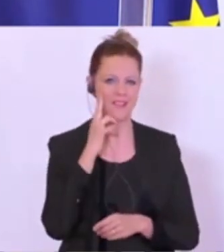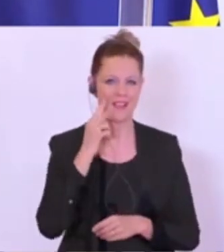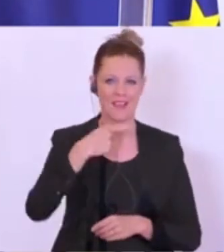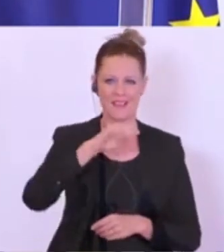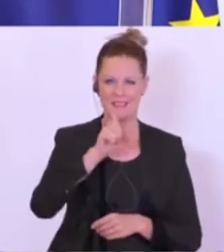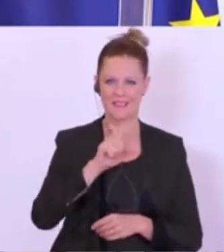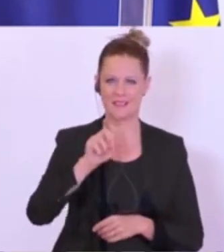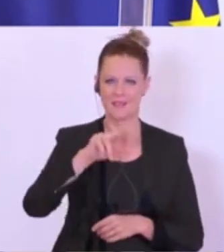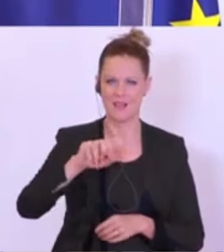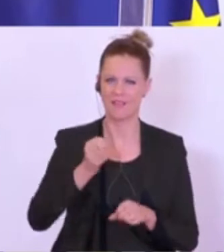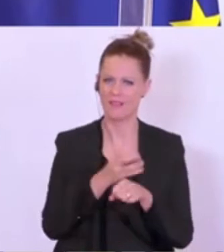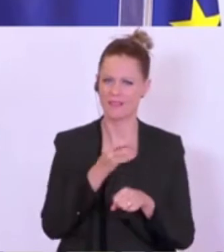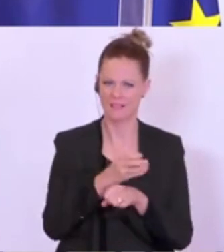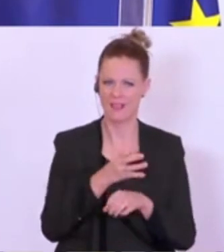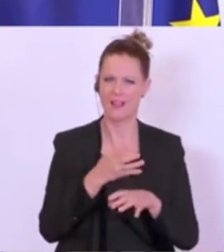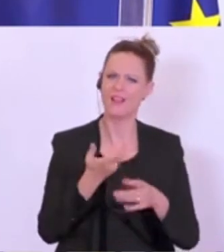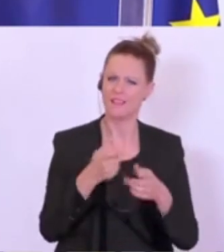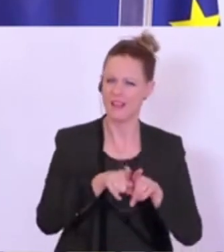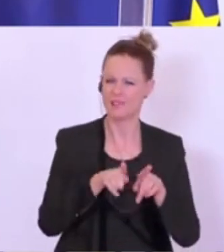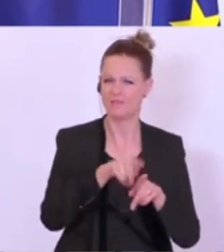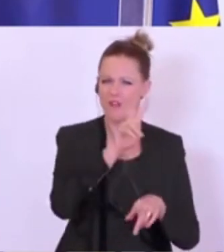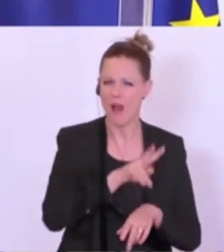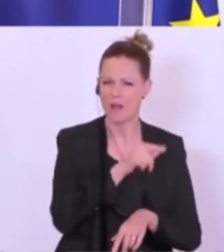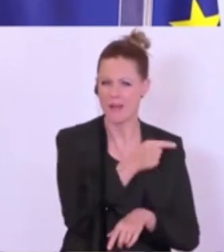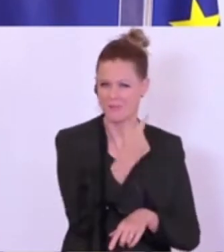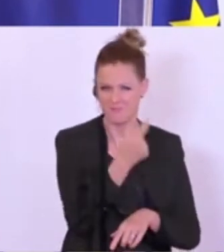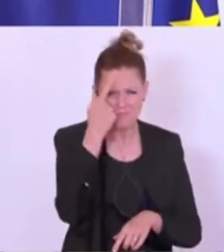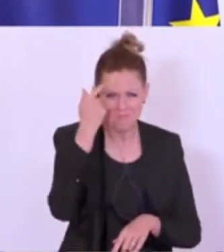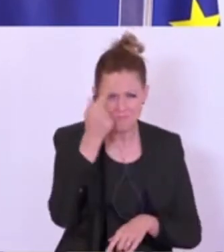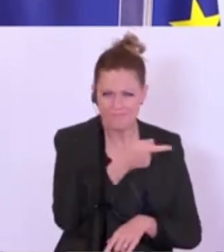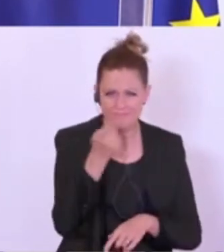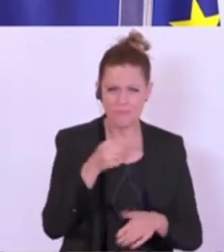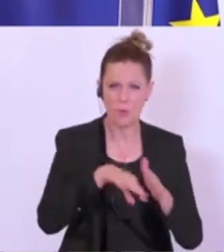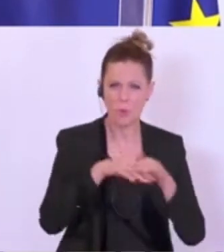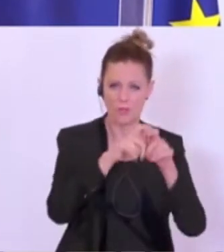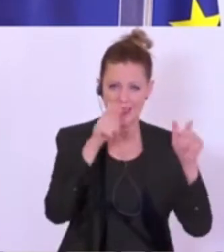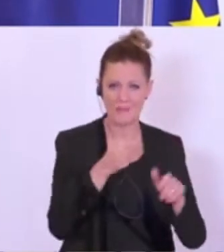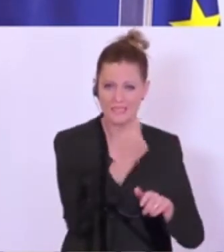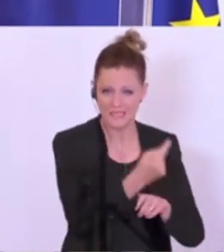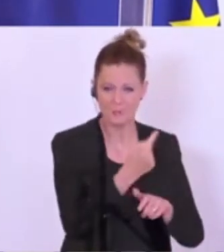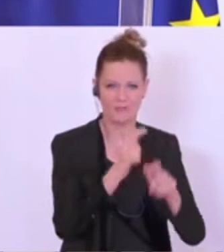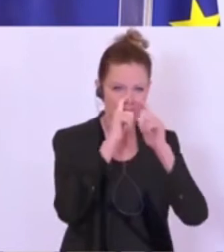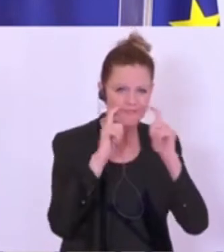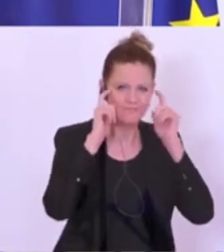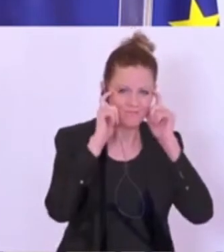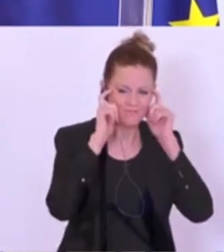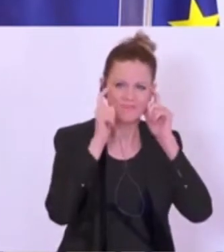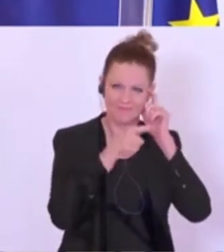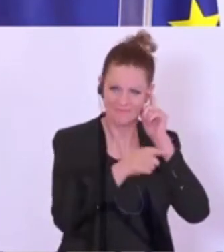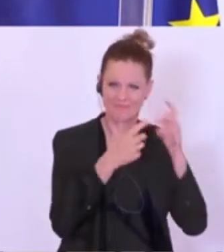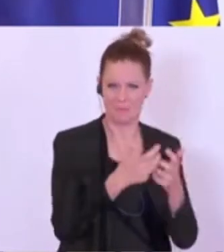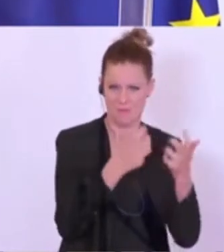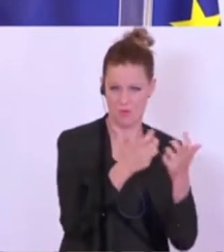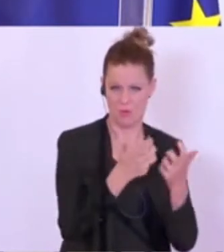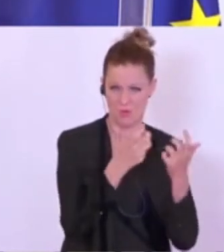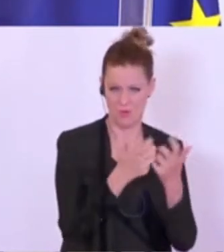Textil aus Vorarlberg. Sie erinnern sich vielleicht, es ist jenes Unternehmen, das auch bei der Maskenproduktion im Vorarlberger Konsortium mit